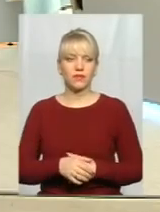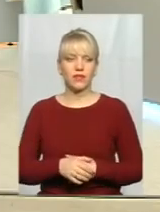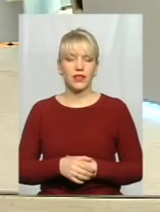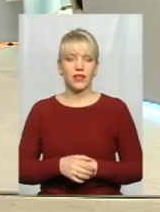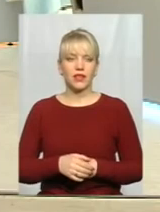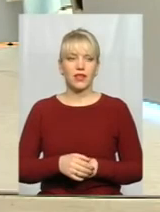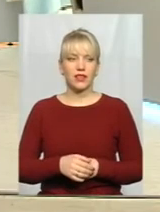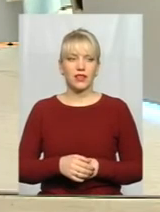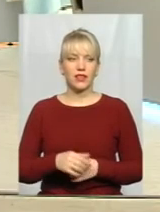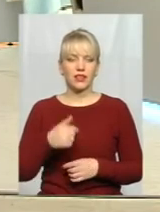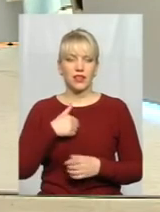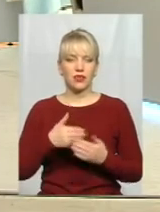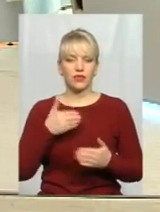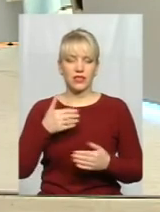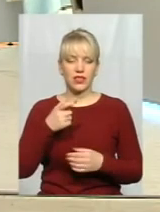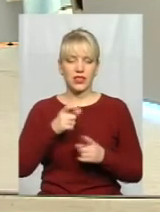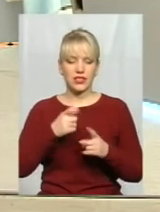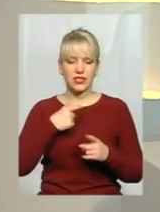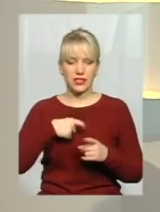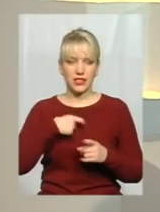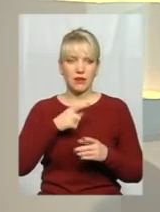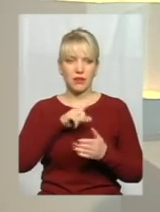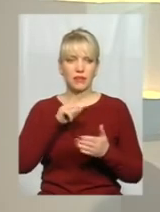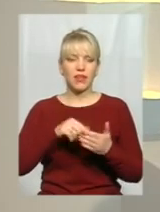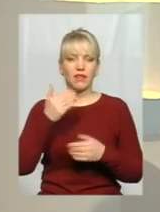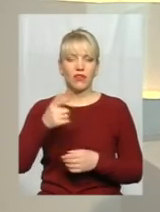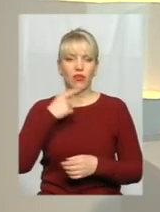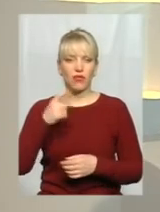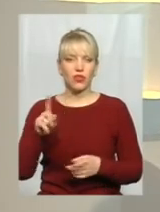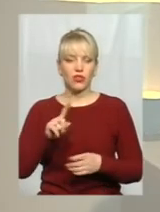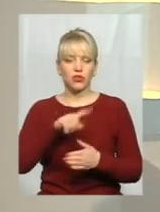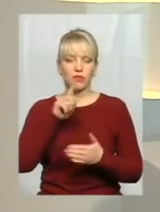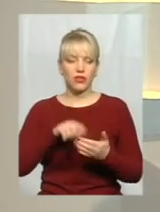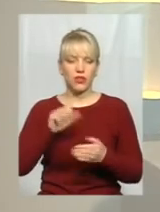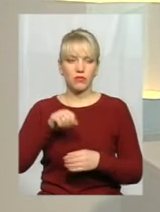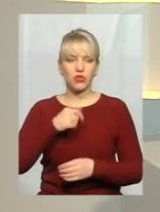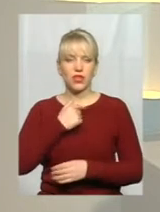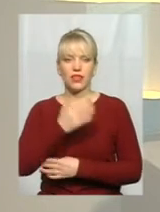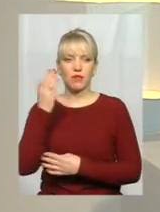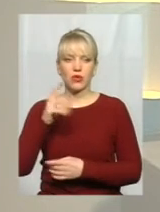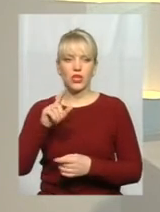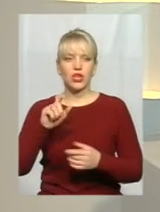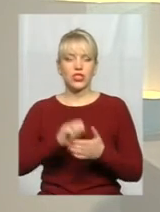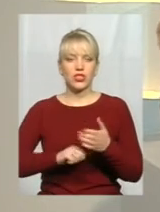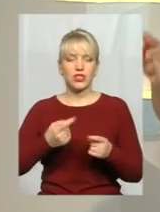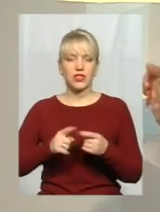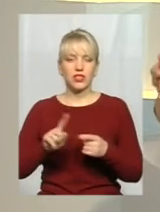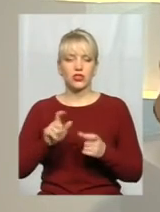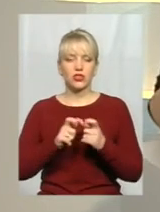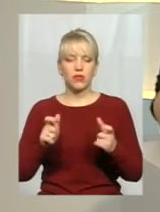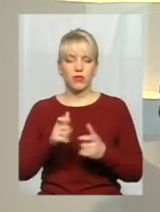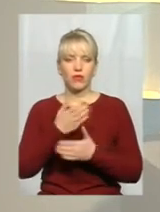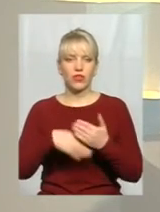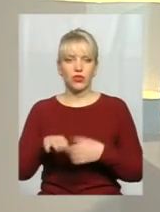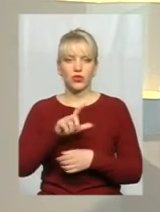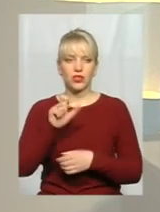хвилинечку хочу від себе ремарку додати. От ви говорили, що питання може бути непроголосовано через те, що депутати вийдуть з залу.